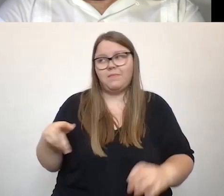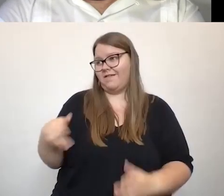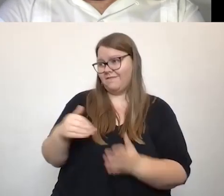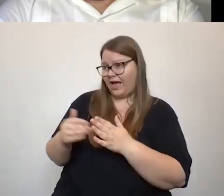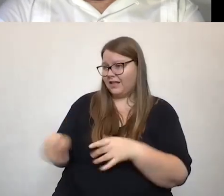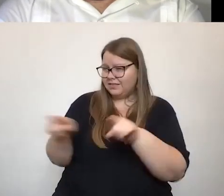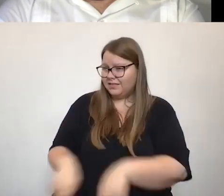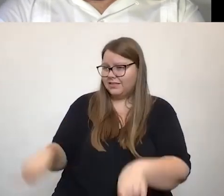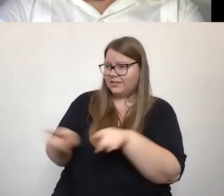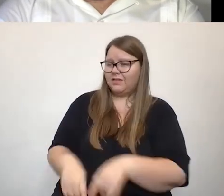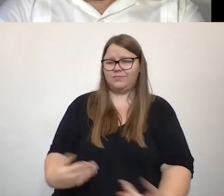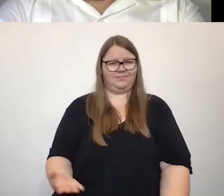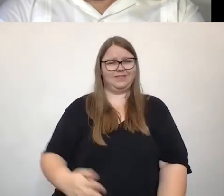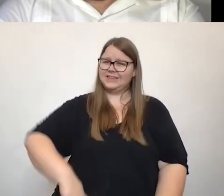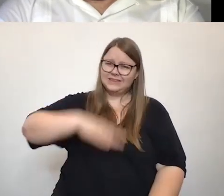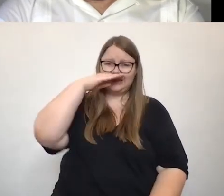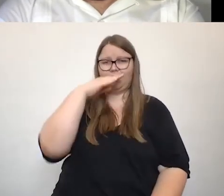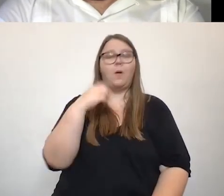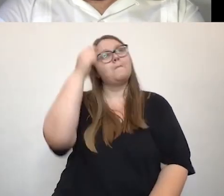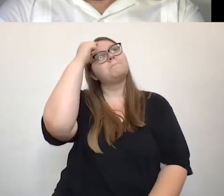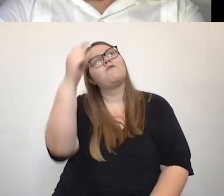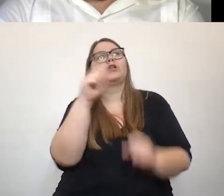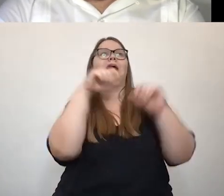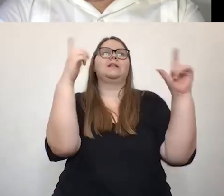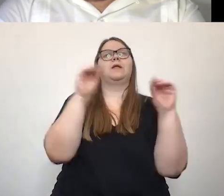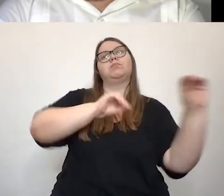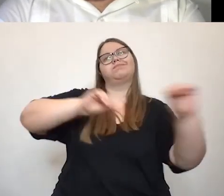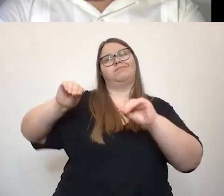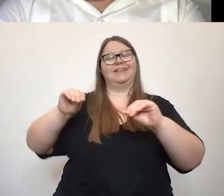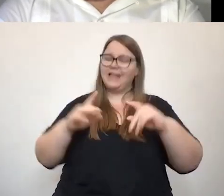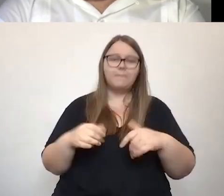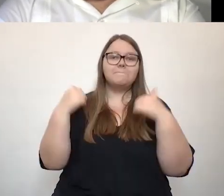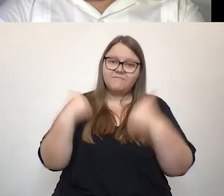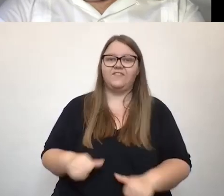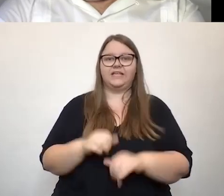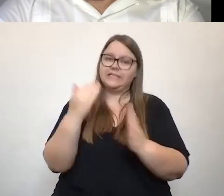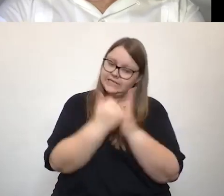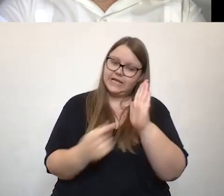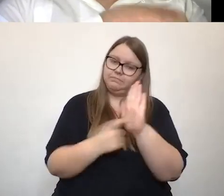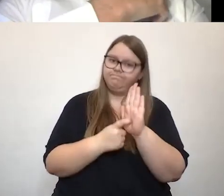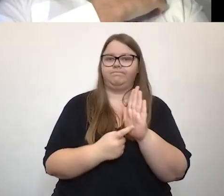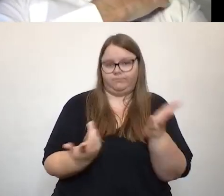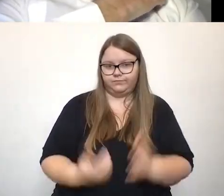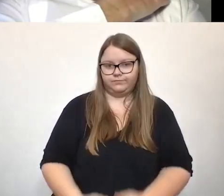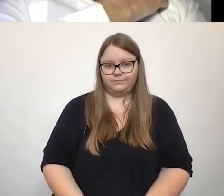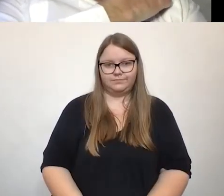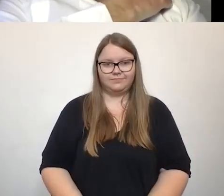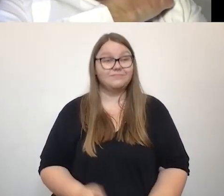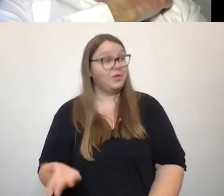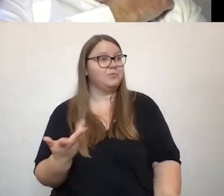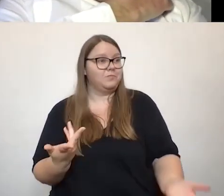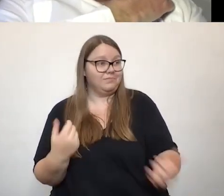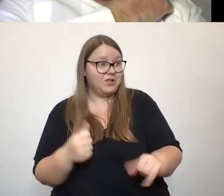langsam die Nase voll von permanenter Bewusstseinsbildung, wir brauchen jetzt eine Verpflichtung. Das ist auch mal eine Ansage, Andreas.